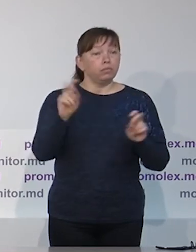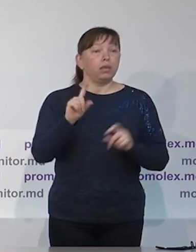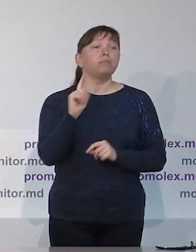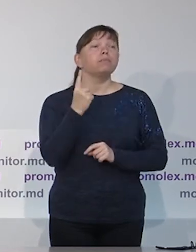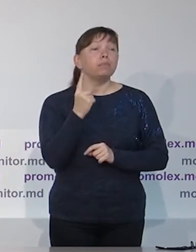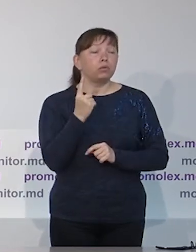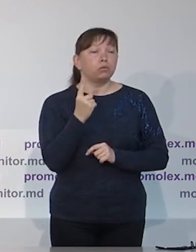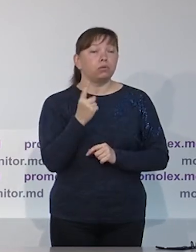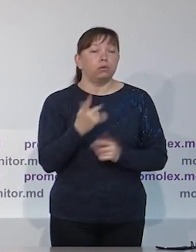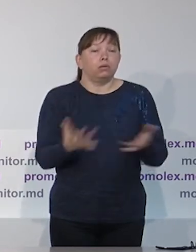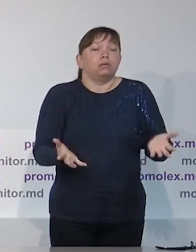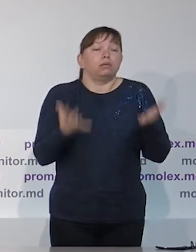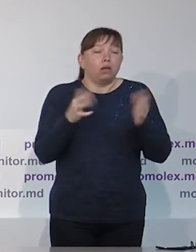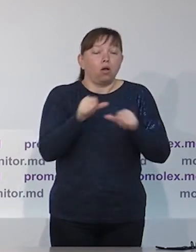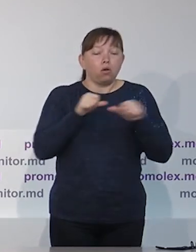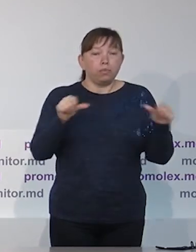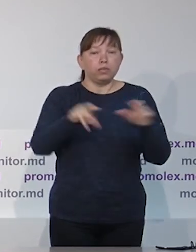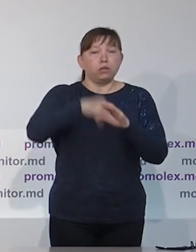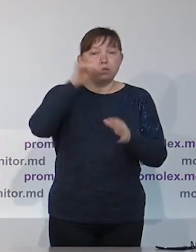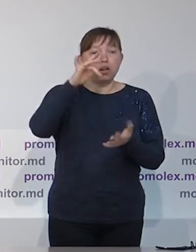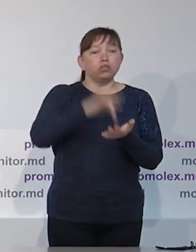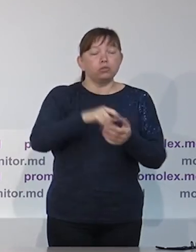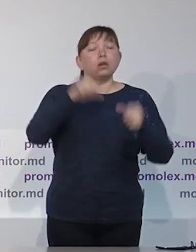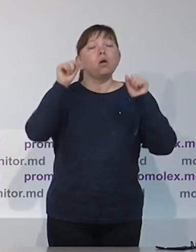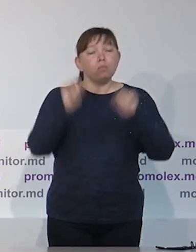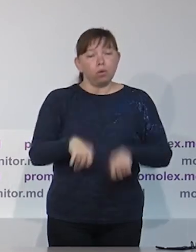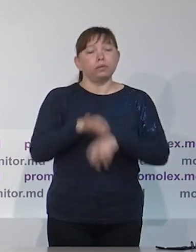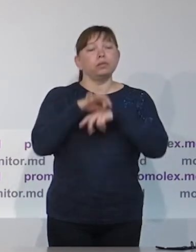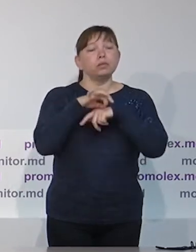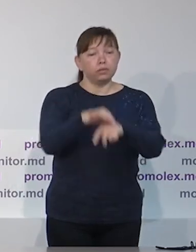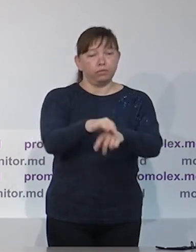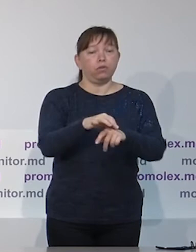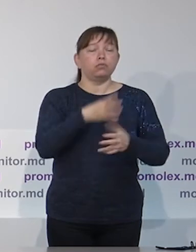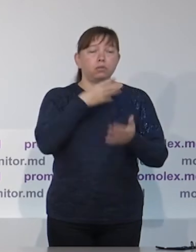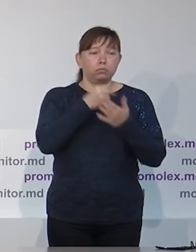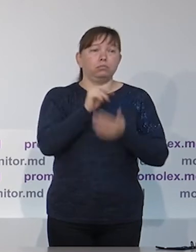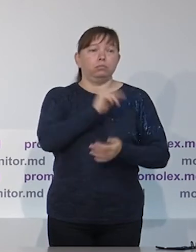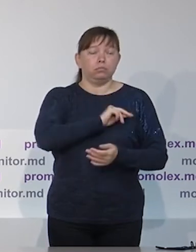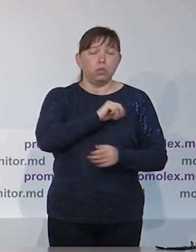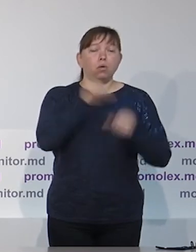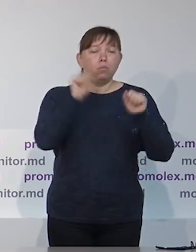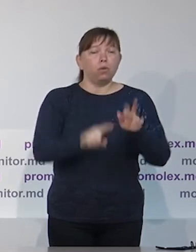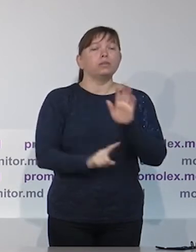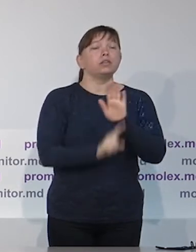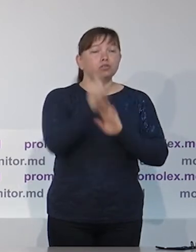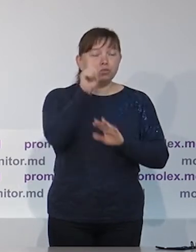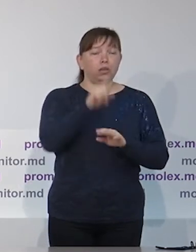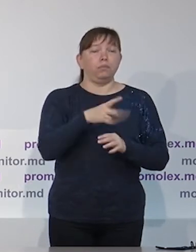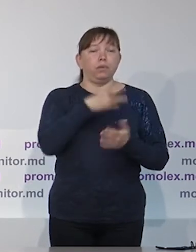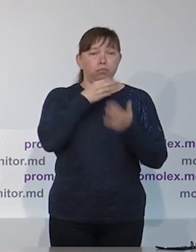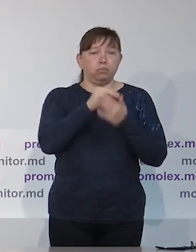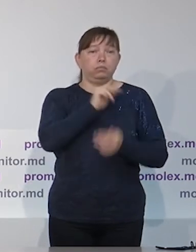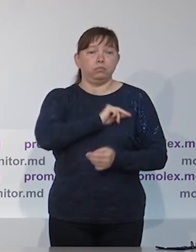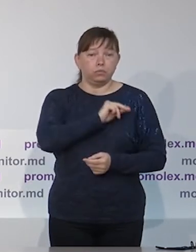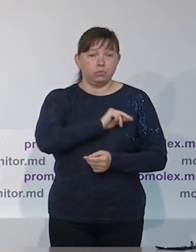миллионов леев были выделены как раз из этого фонда правительства. повторяем важность этого, потому что